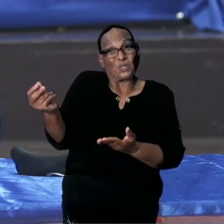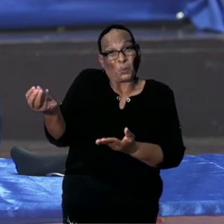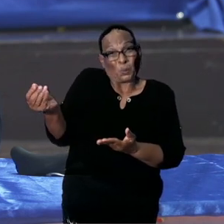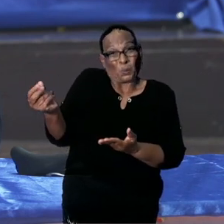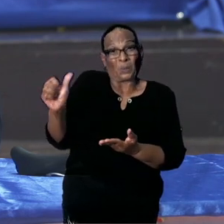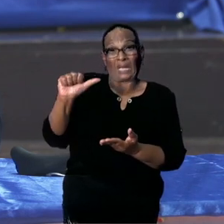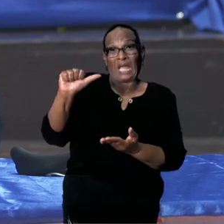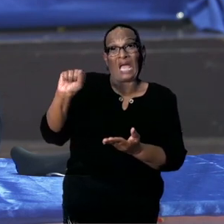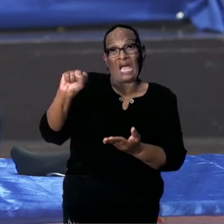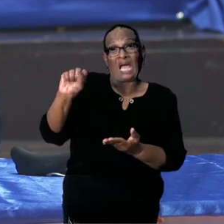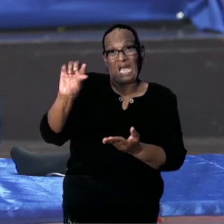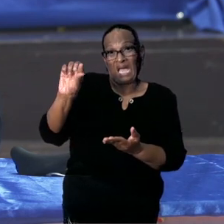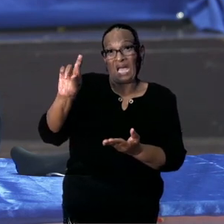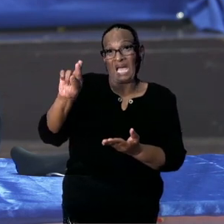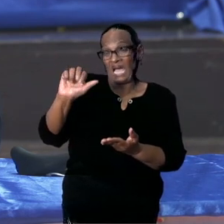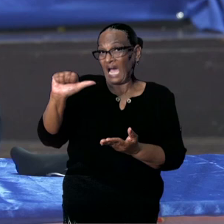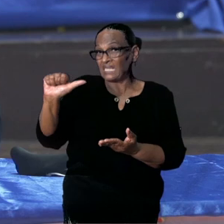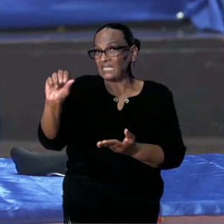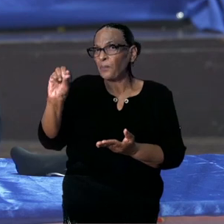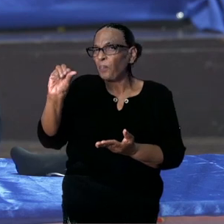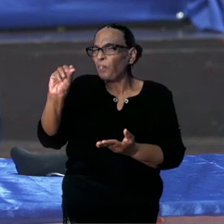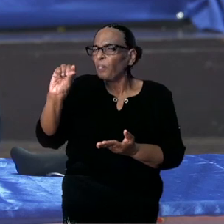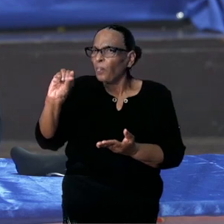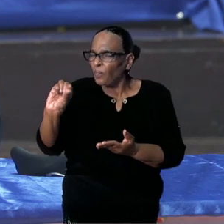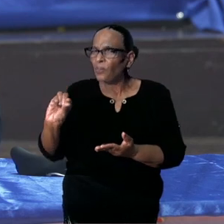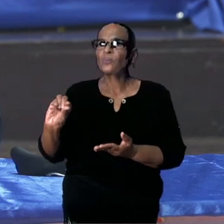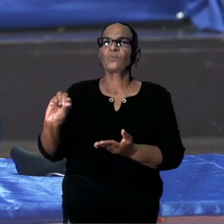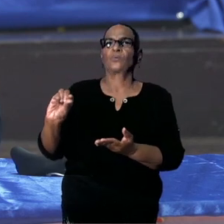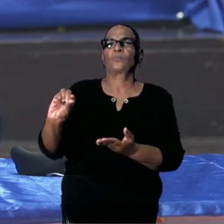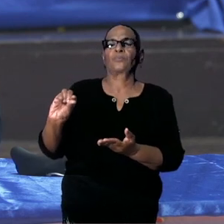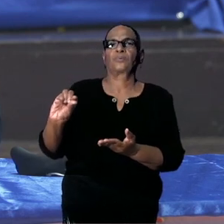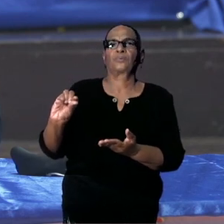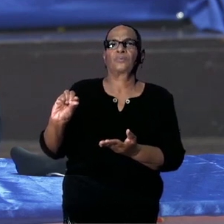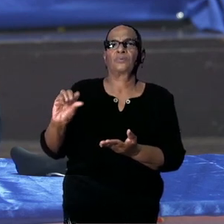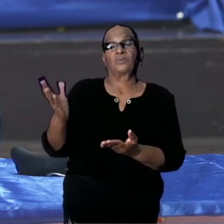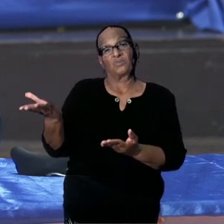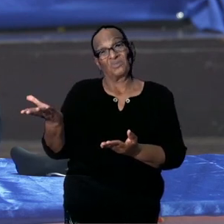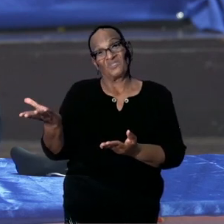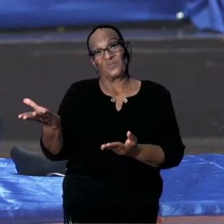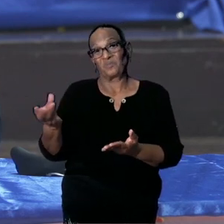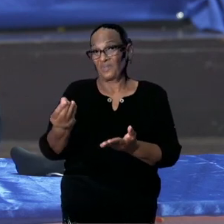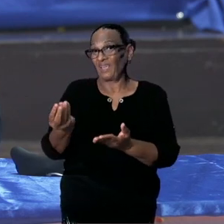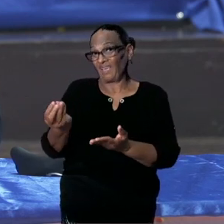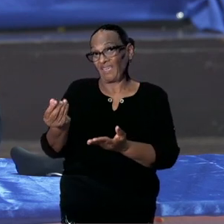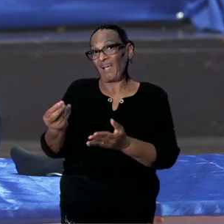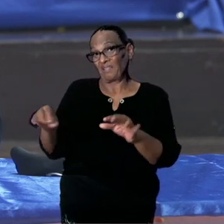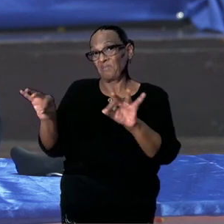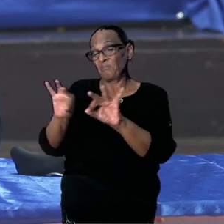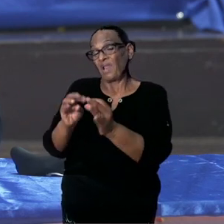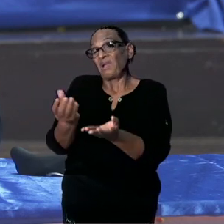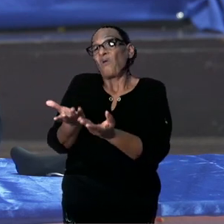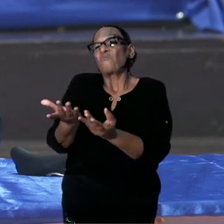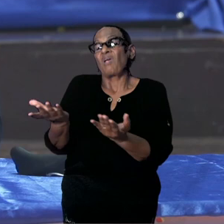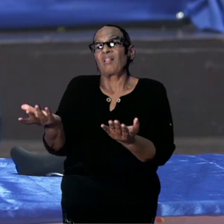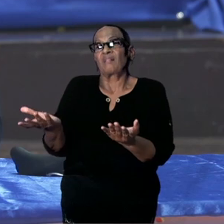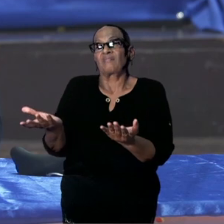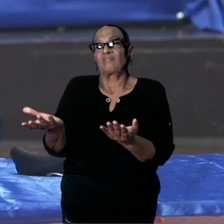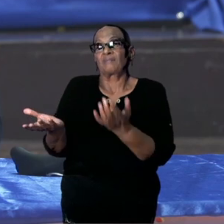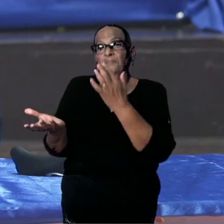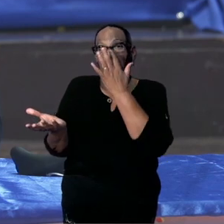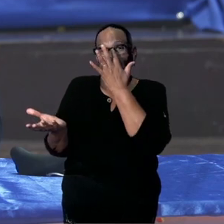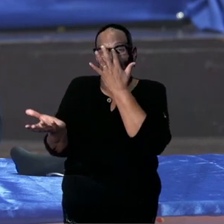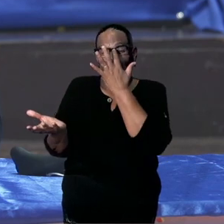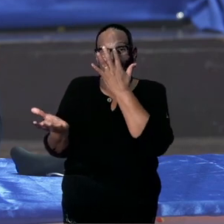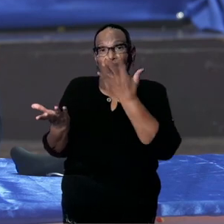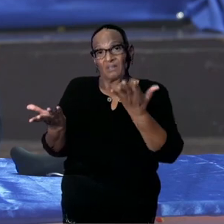AstraZeneca. Pfizer is een mRNA vaccin, kost wat meer, nou behoorlijk wat. En AstraZeneca is een conventioneel